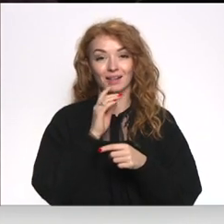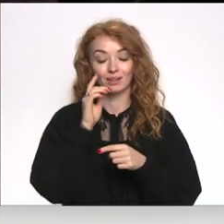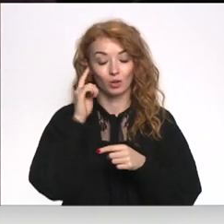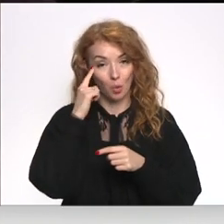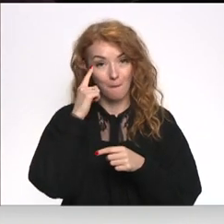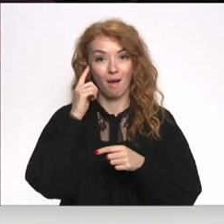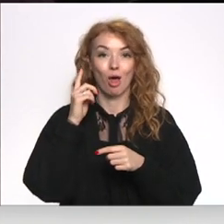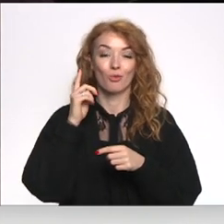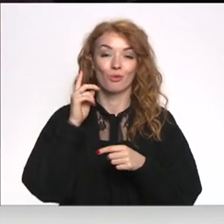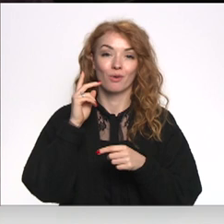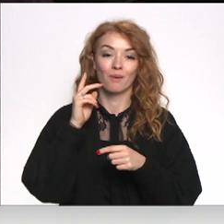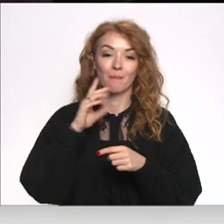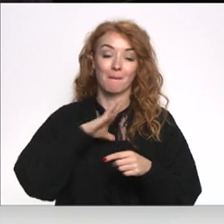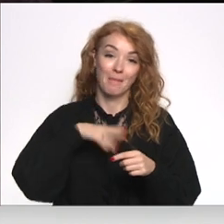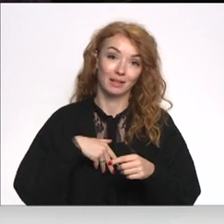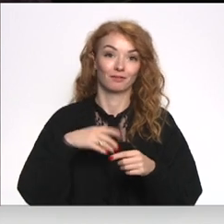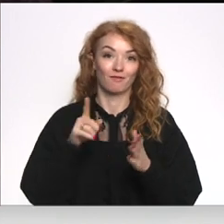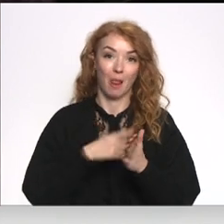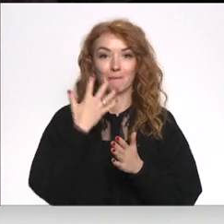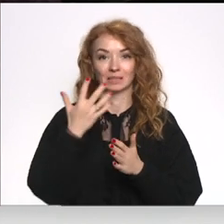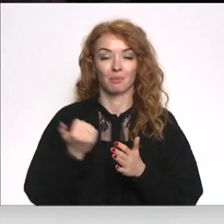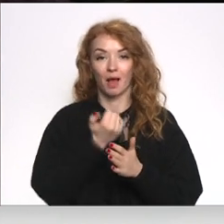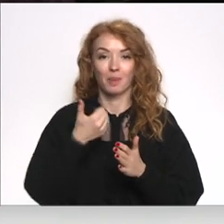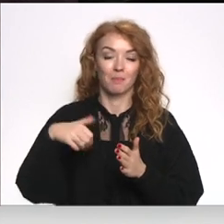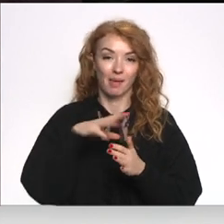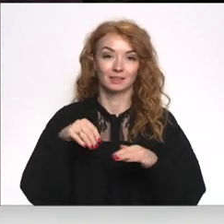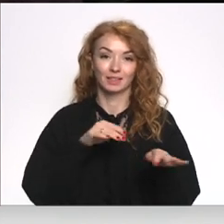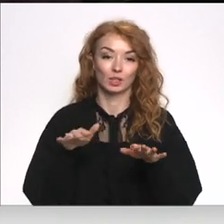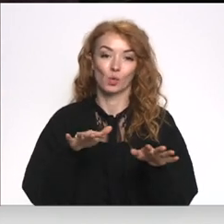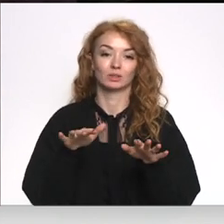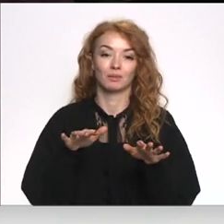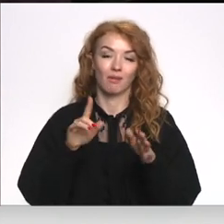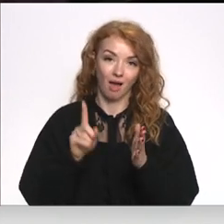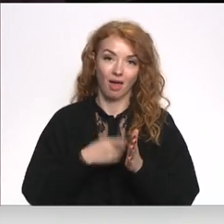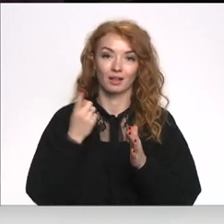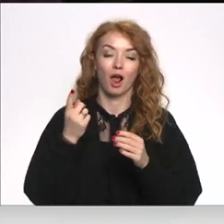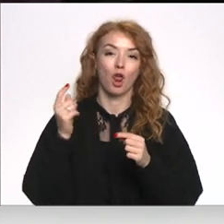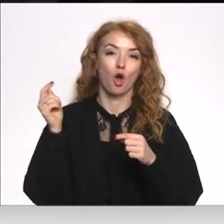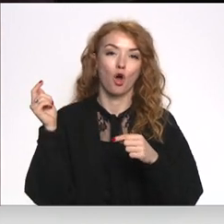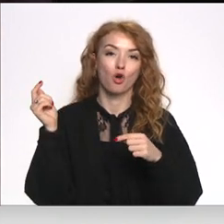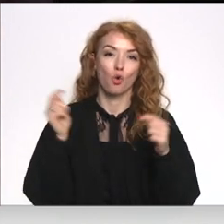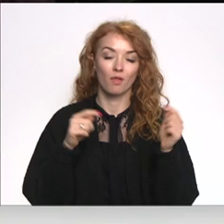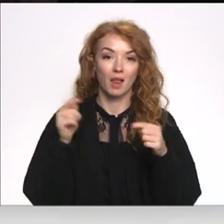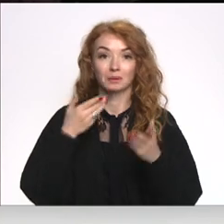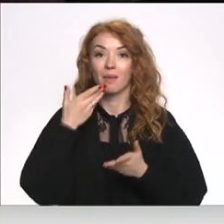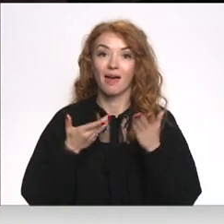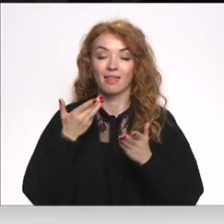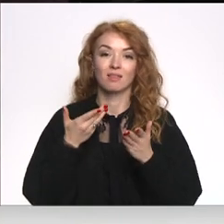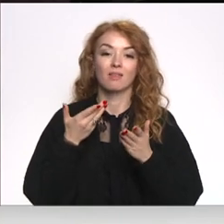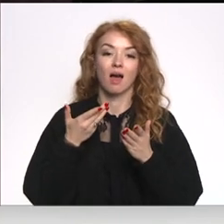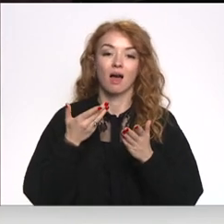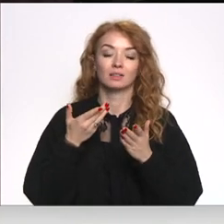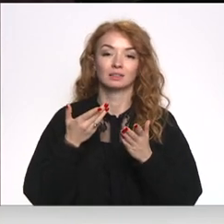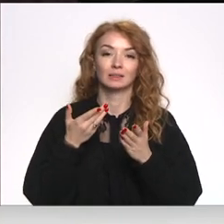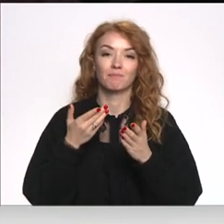domāju, ka varbūt pēc vēl pēc pieciem gadiem mēs atkal rīkosim konferenci. Mēģināsim izdot, lai tie